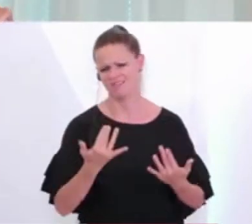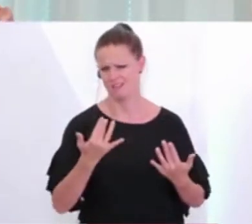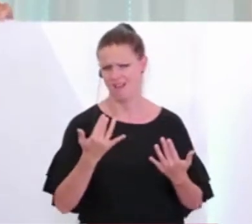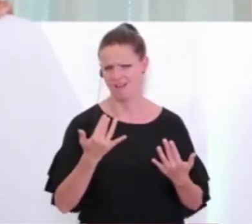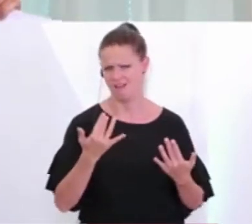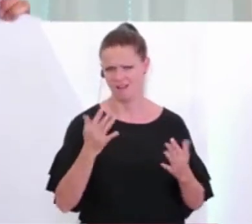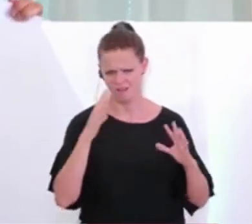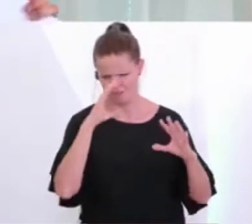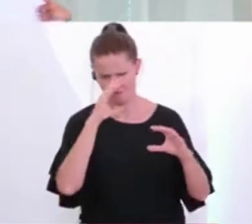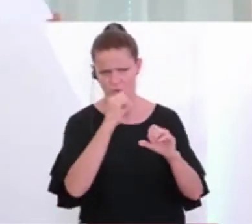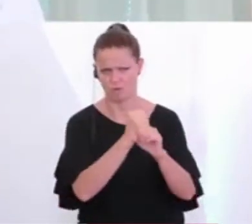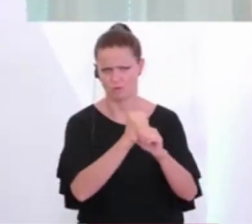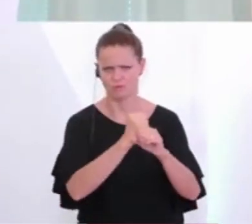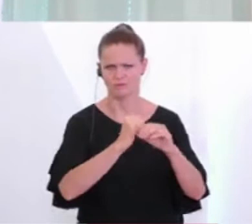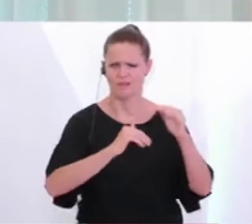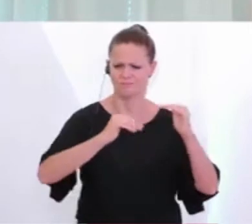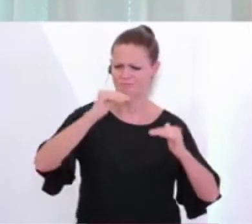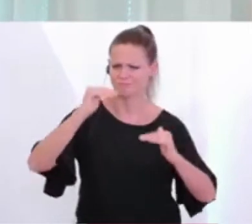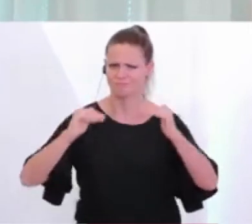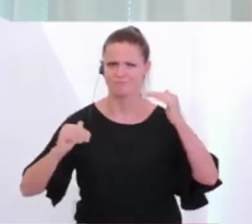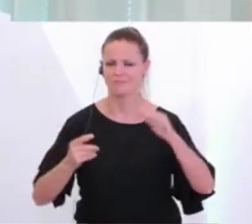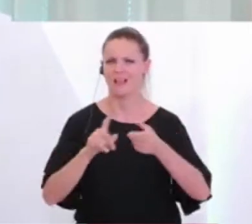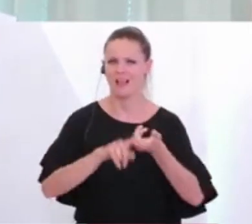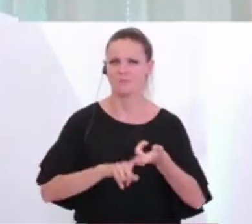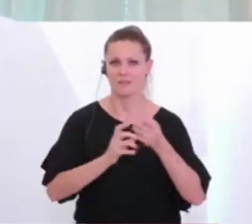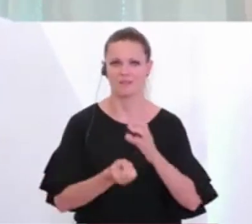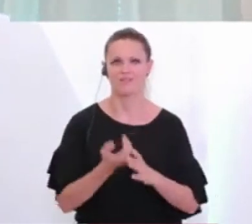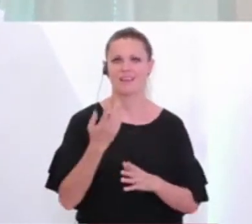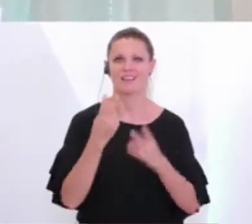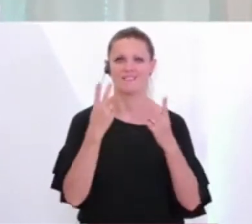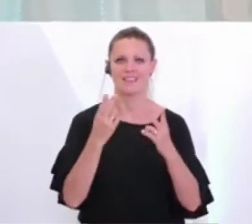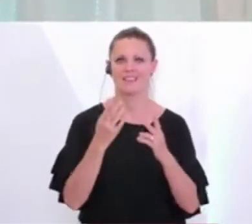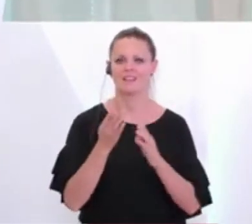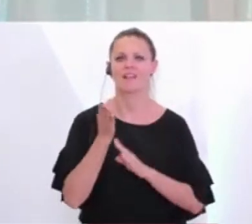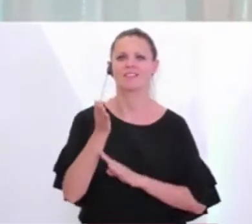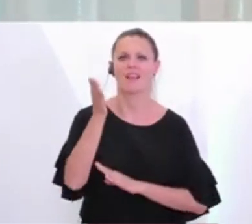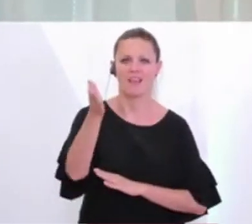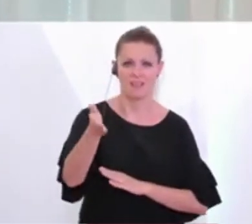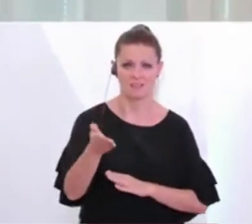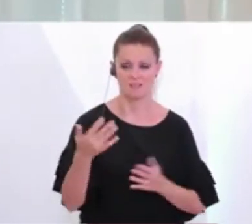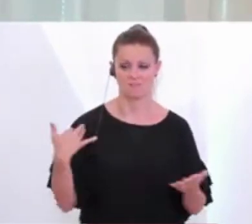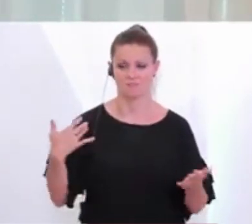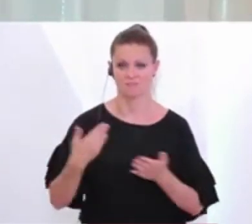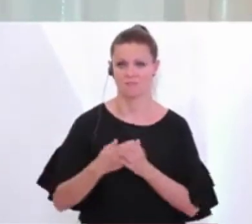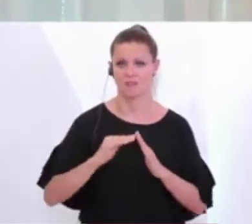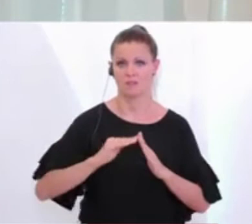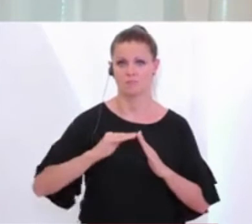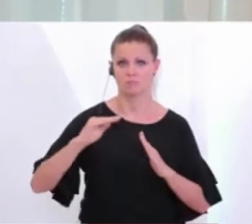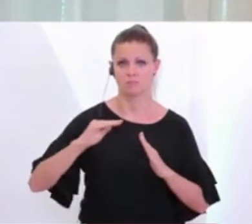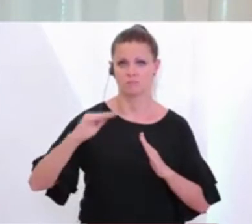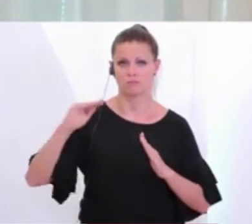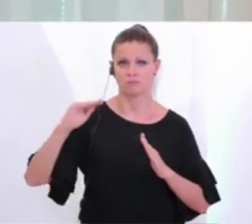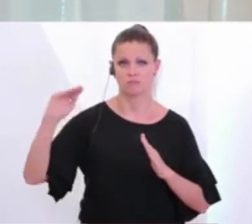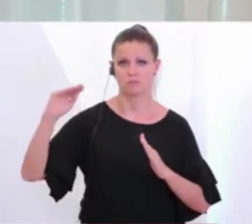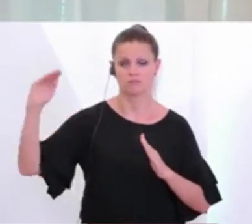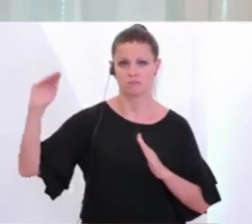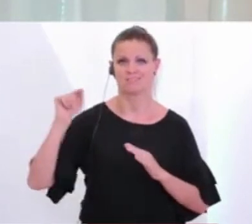Schwankungen geben, das kommt immer auf die Quelle darauf an. Entscheidend ist der Trend, es geht in den letzten Tagen deutlich nach oben und